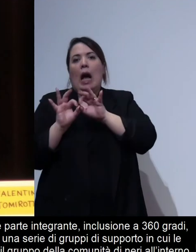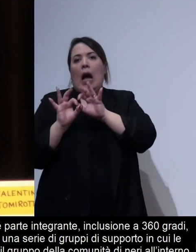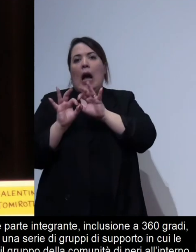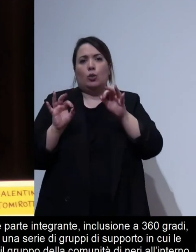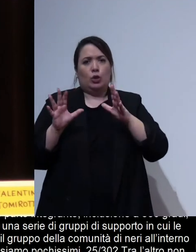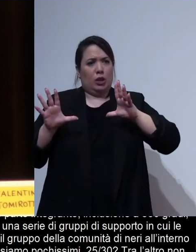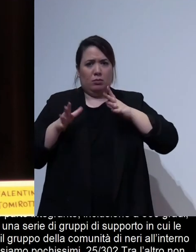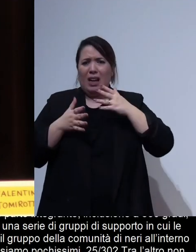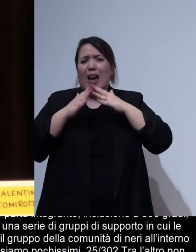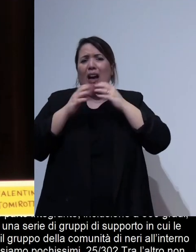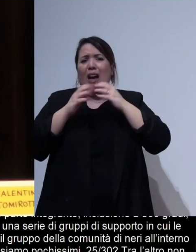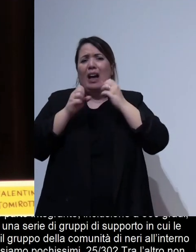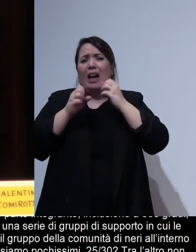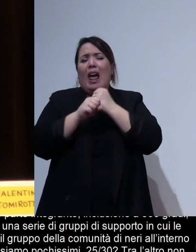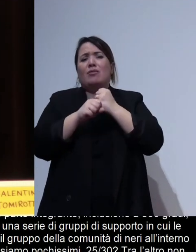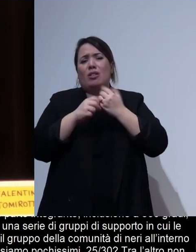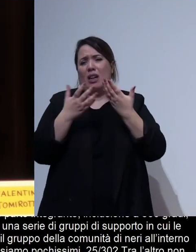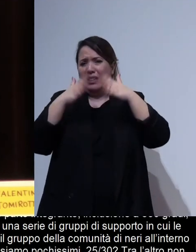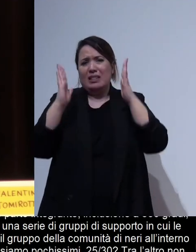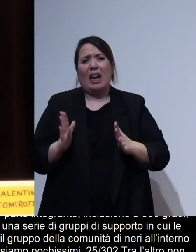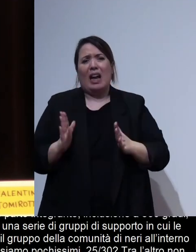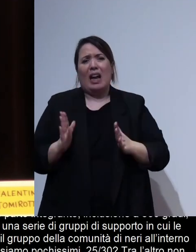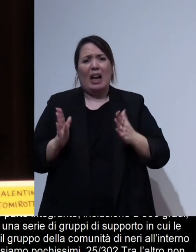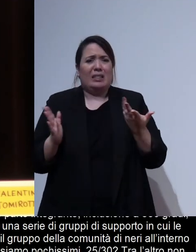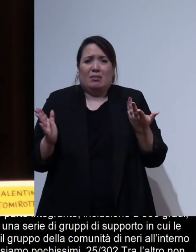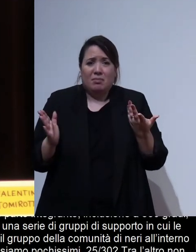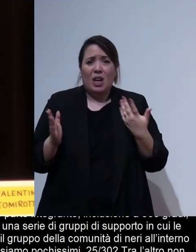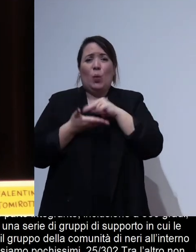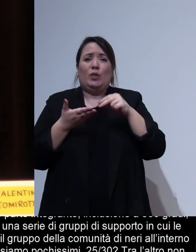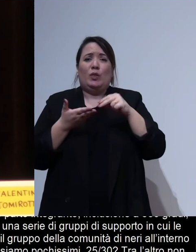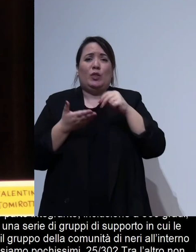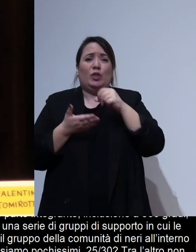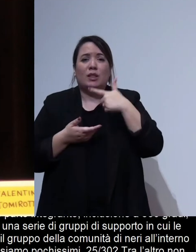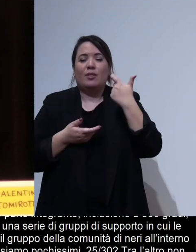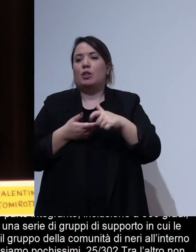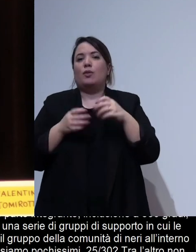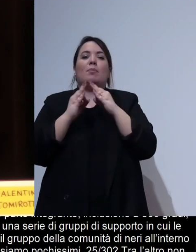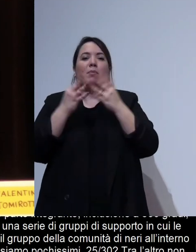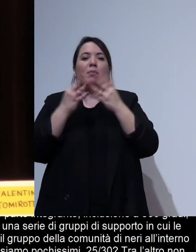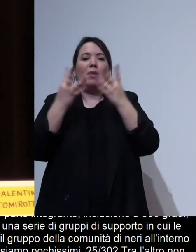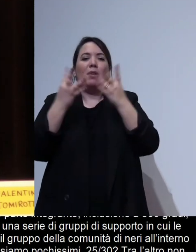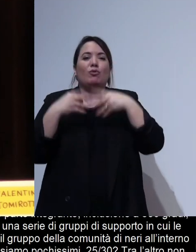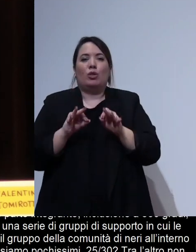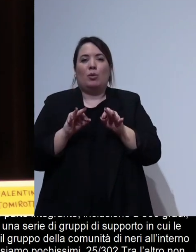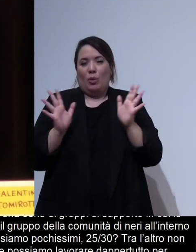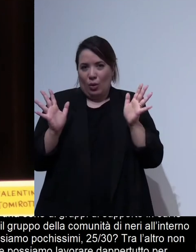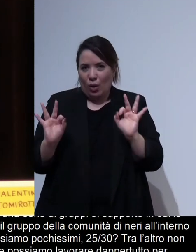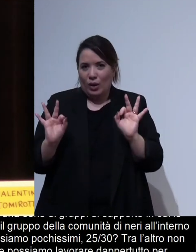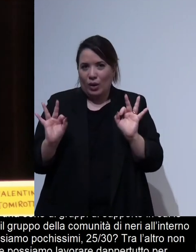è una delle cose belle di lavorare per airbnb che possiamo lavorare dappertutto per sempre quindi non dobbiamo tornare in ufficio